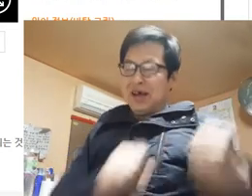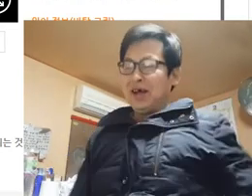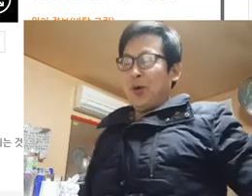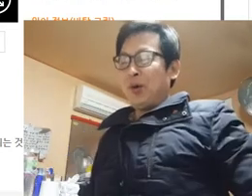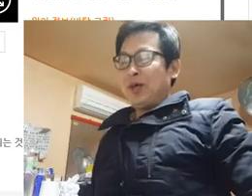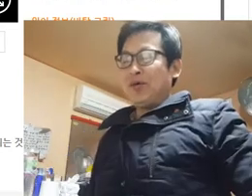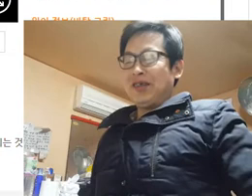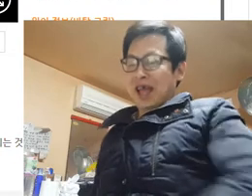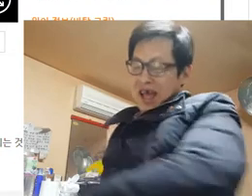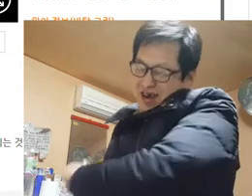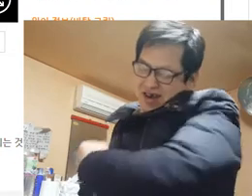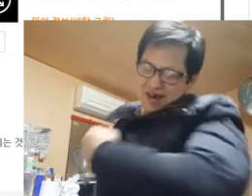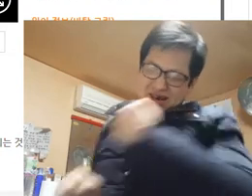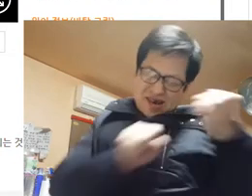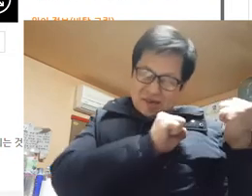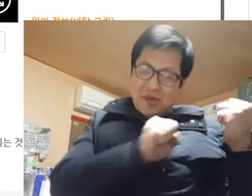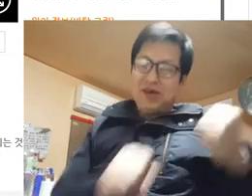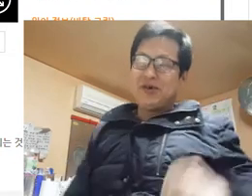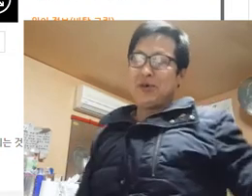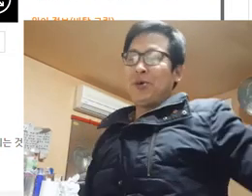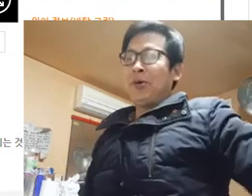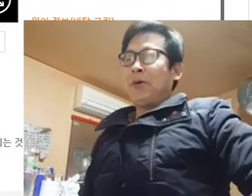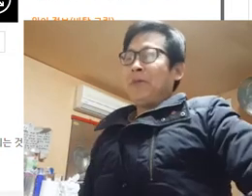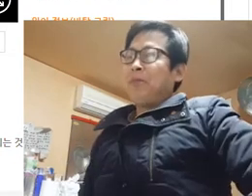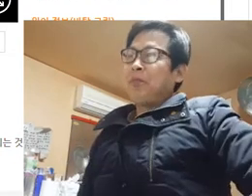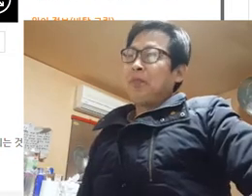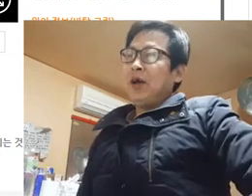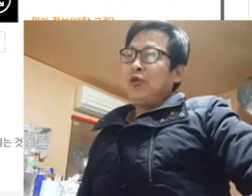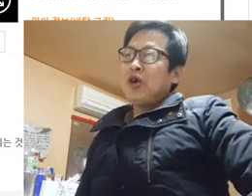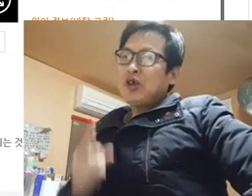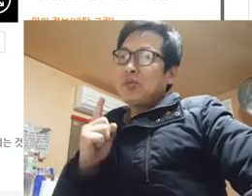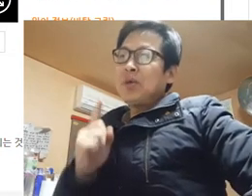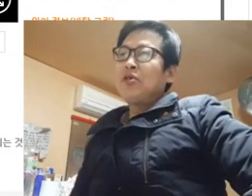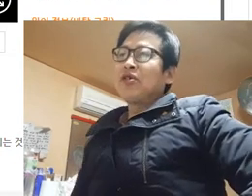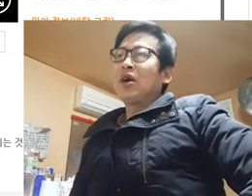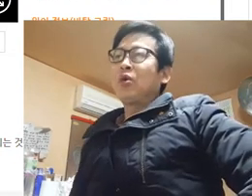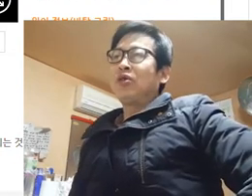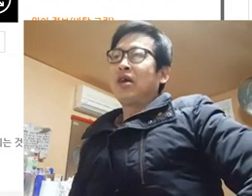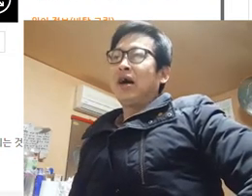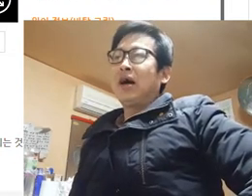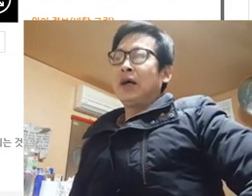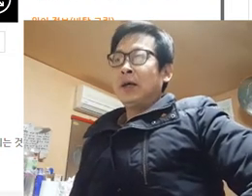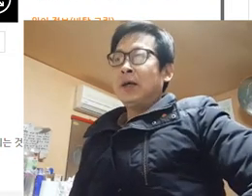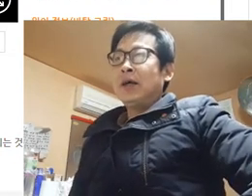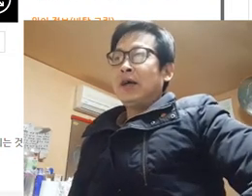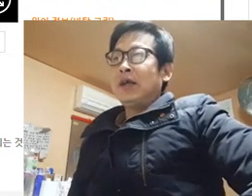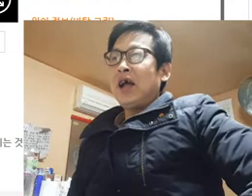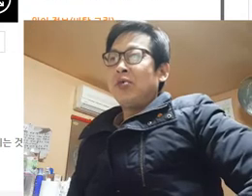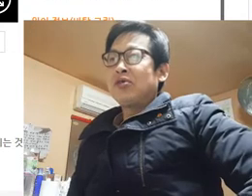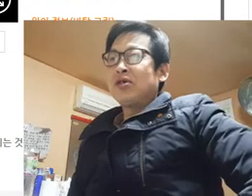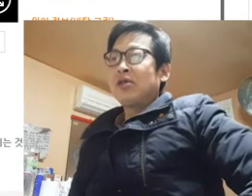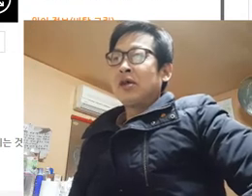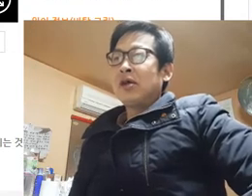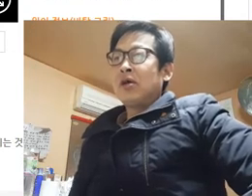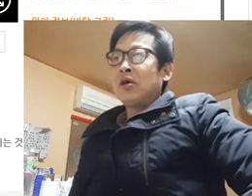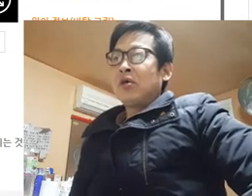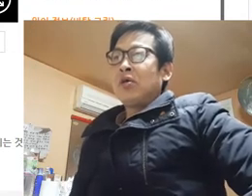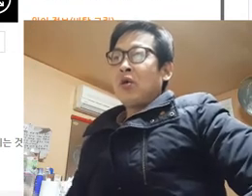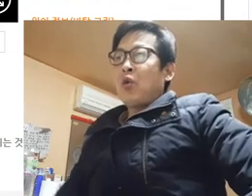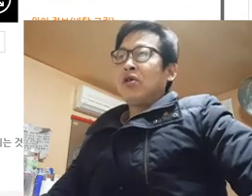옷 입을 때 으음 이런식으로 유추하기 좀 힘들더라구요 권태가 근데 아무튼